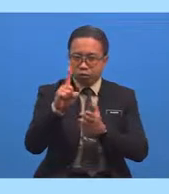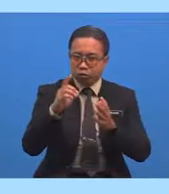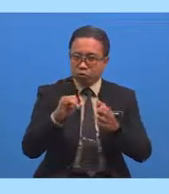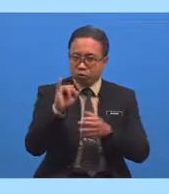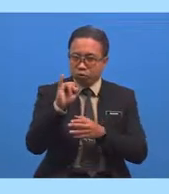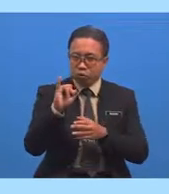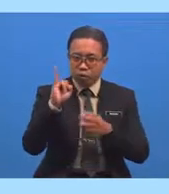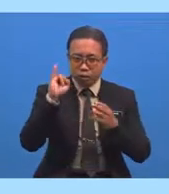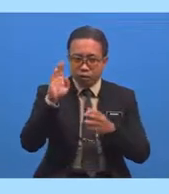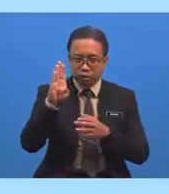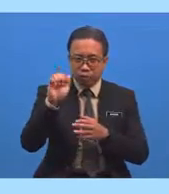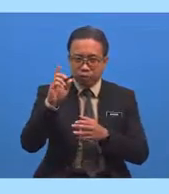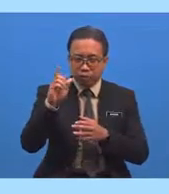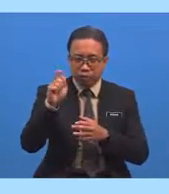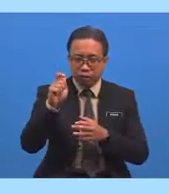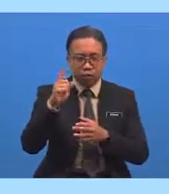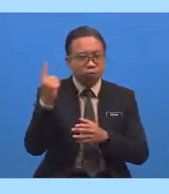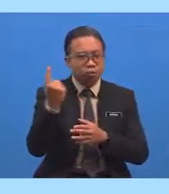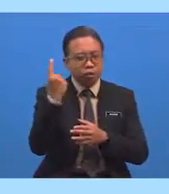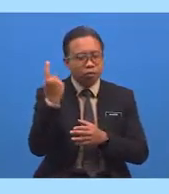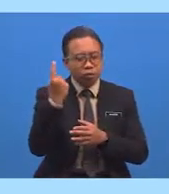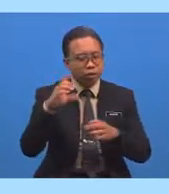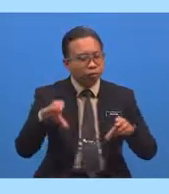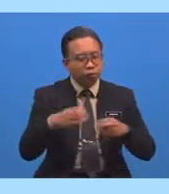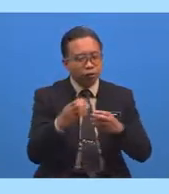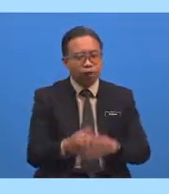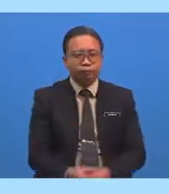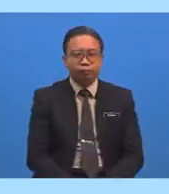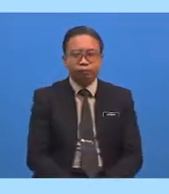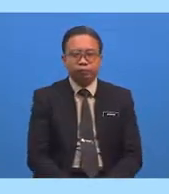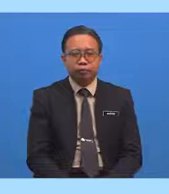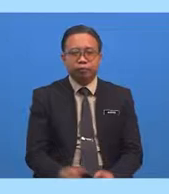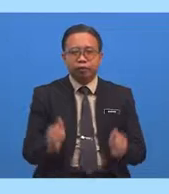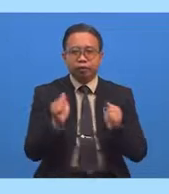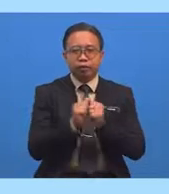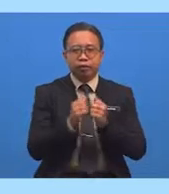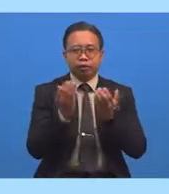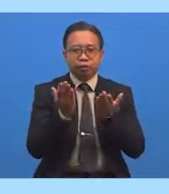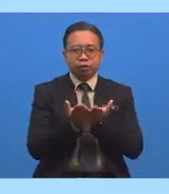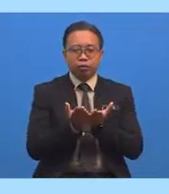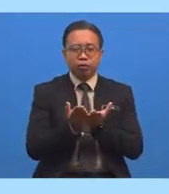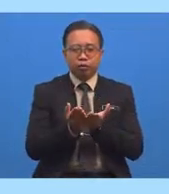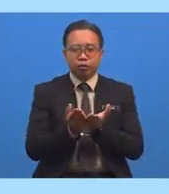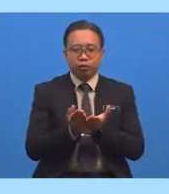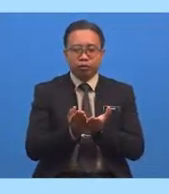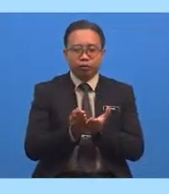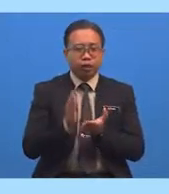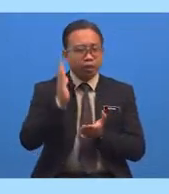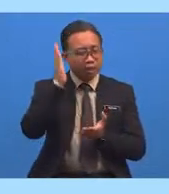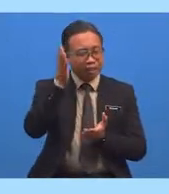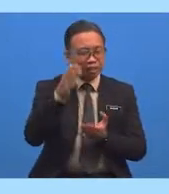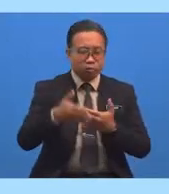Yang Perlu Sentiasa Kita Lakukan Dengan Doa Sesuatu Itu Akan